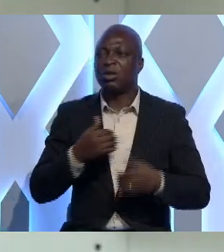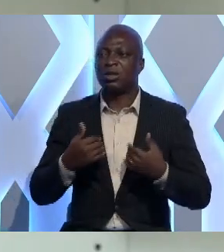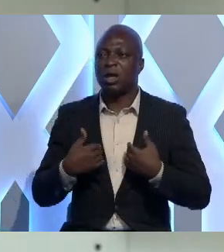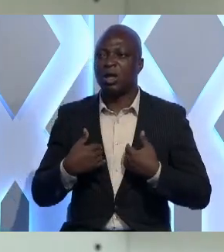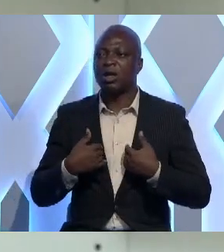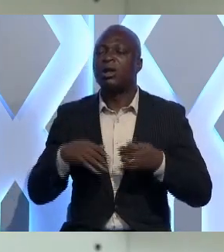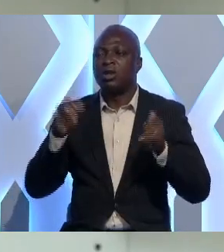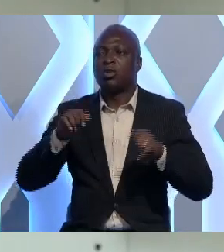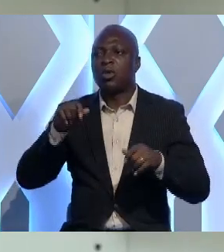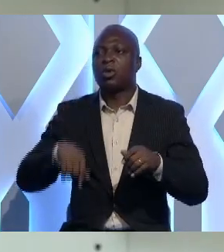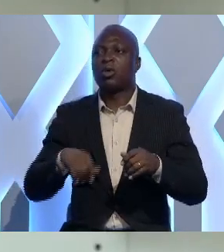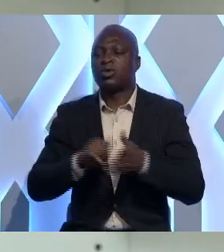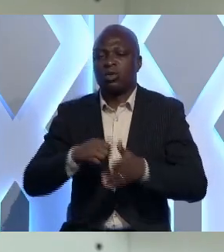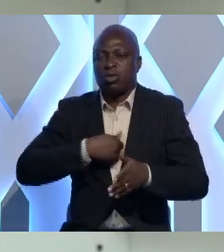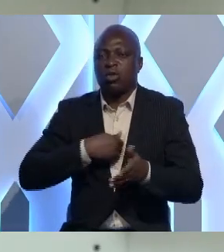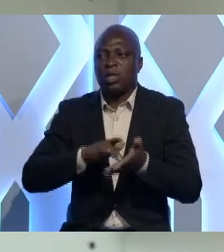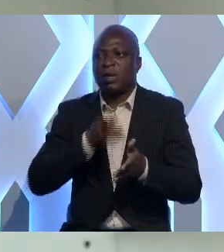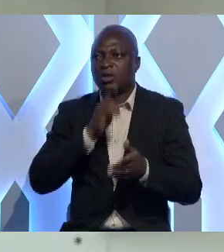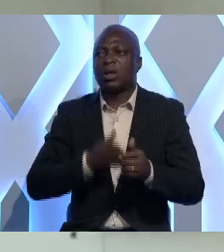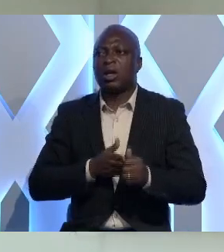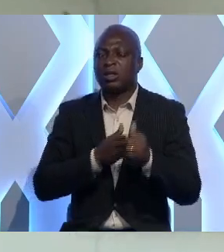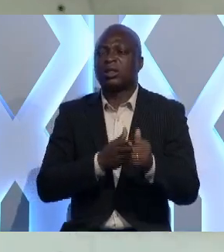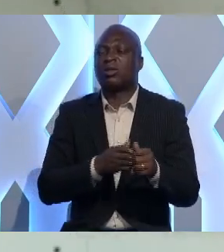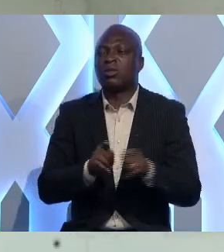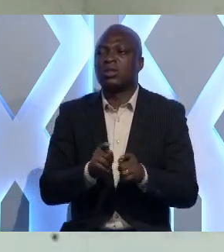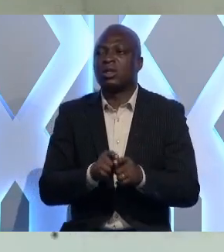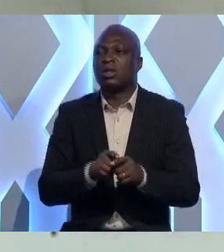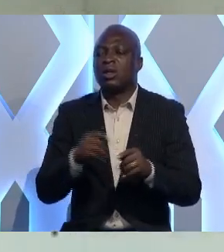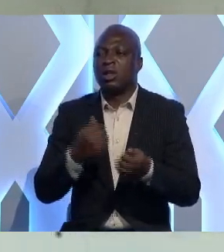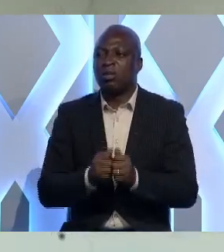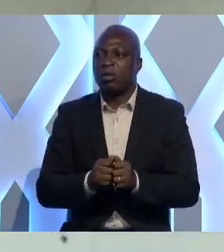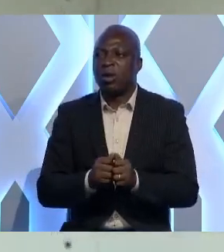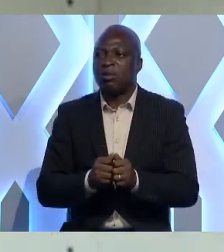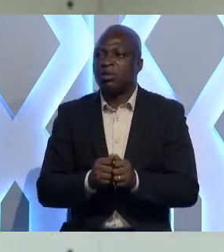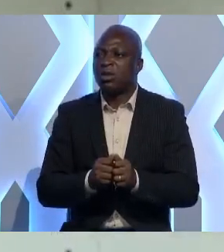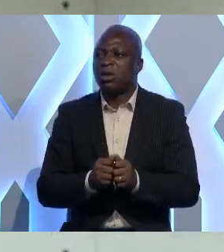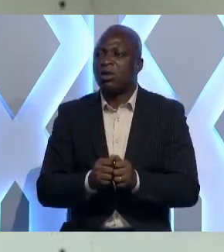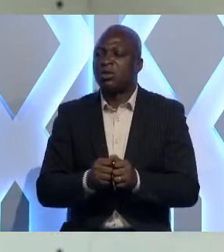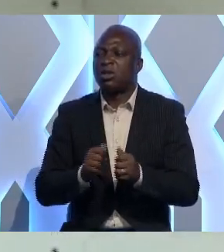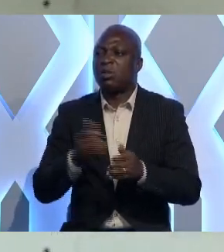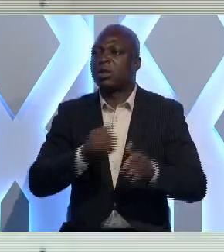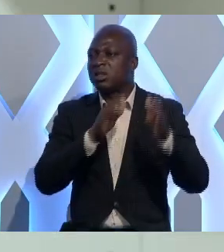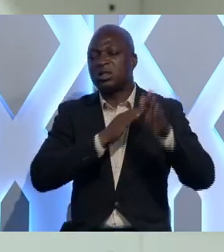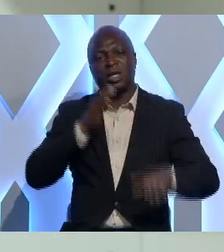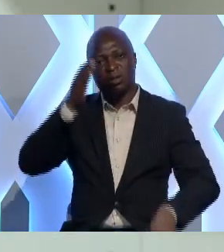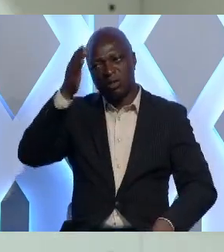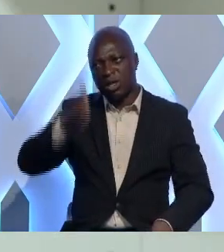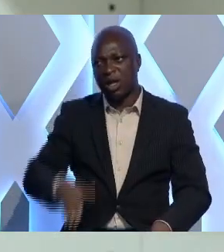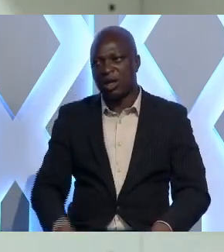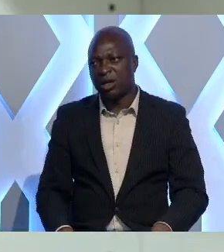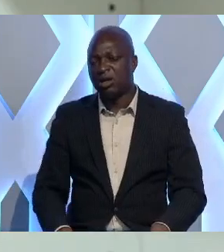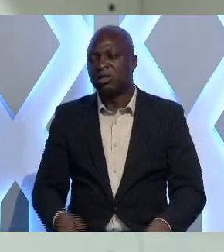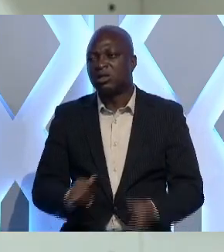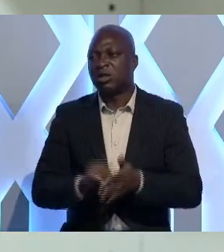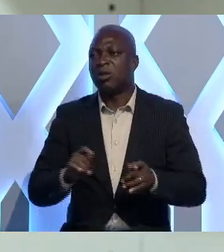Il se peut que l'automédication entraîne l'allourdissement du coup de la prise en charge plus tard. Ça peut